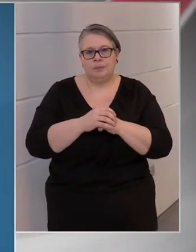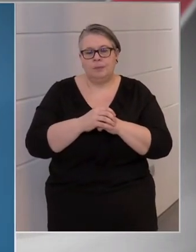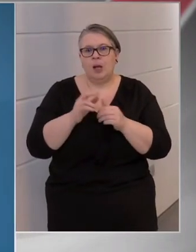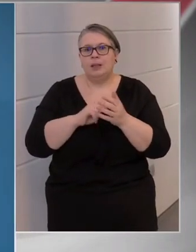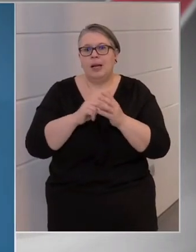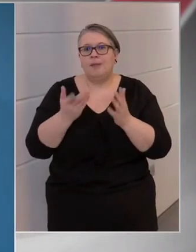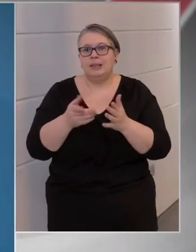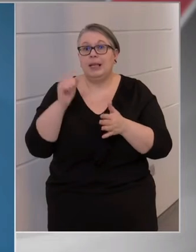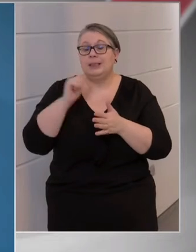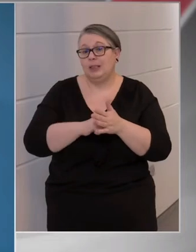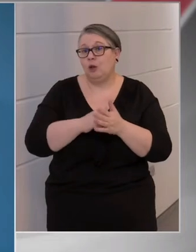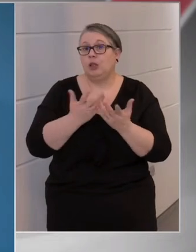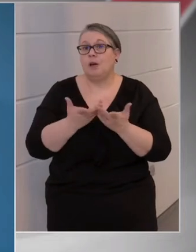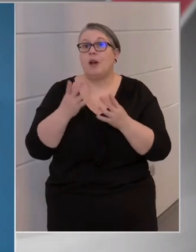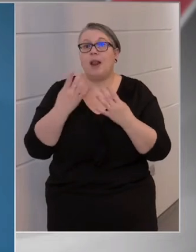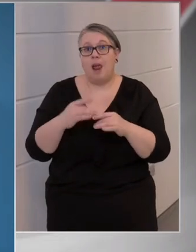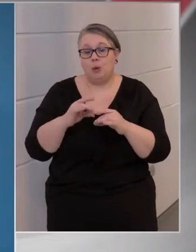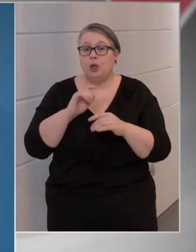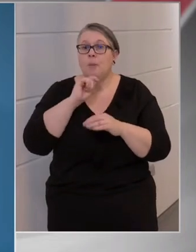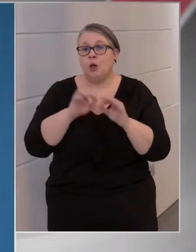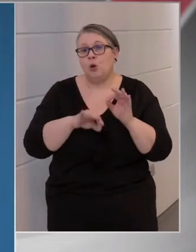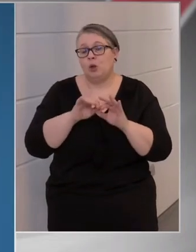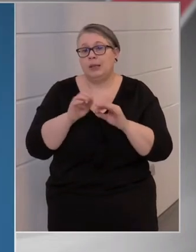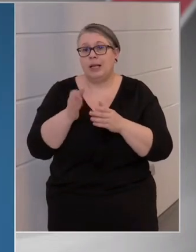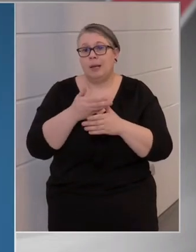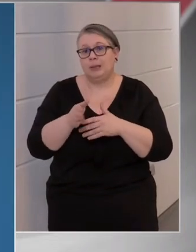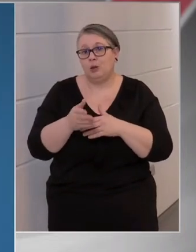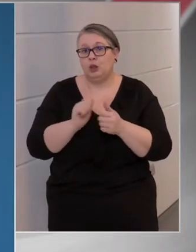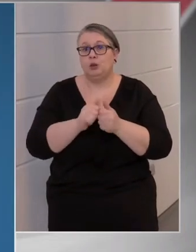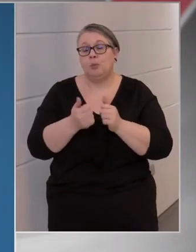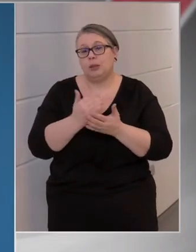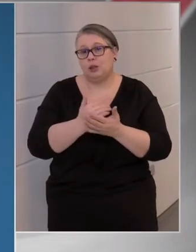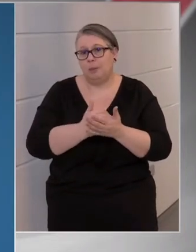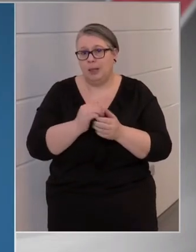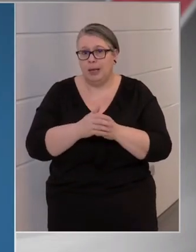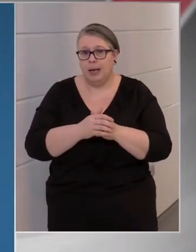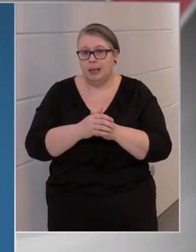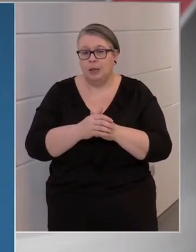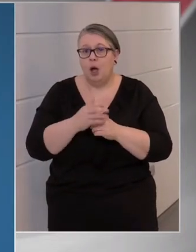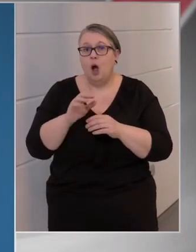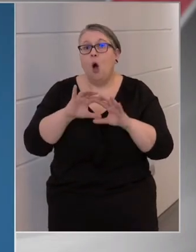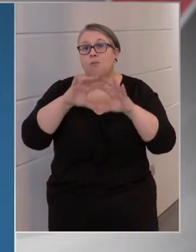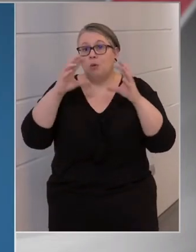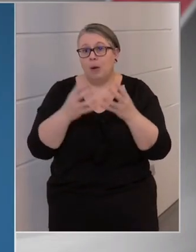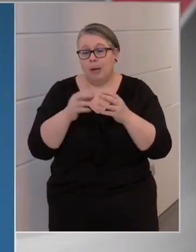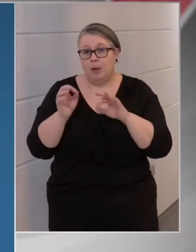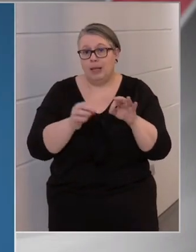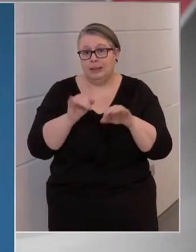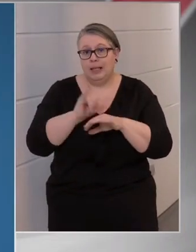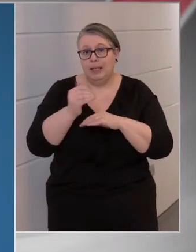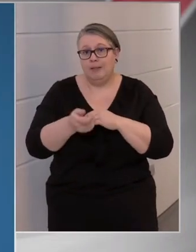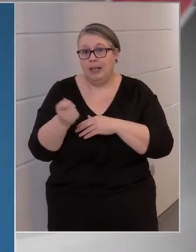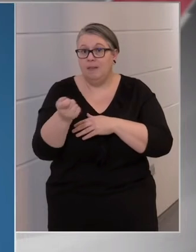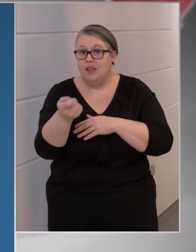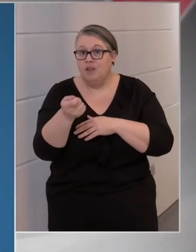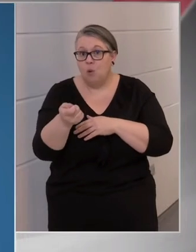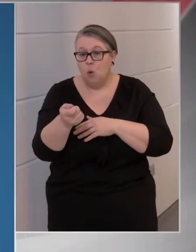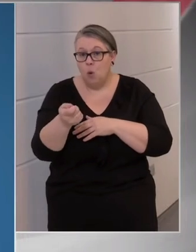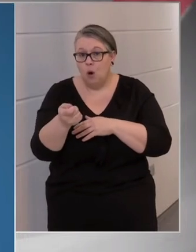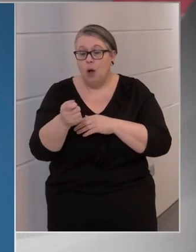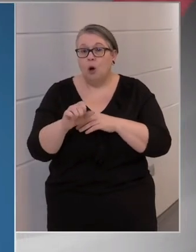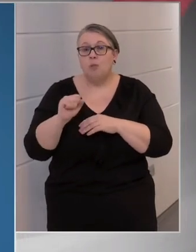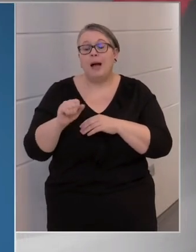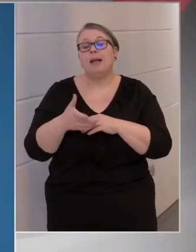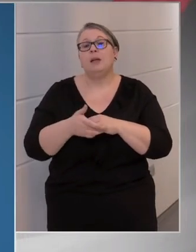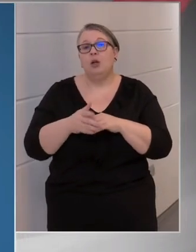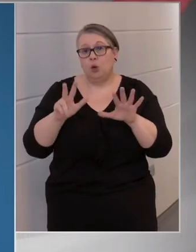Tervezik-e szigorítani vagy lemondani a magyarországi nemzetközi sporteseményeket, miután a buborékba rendezett hétvégi vívó világkupán 8-an